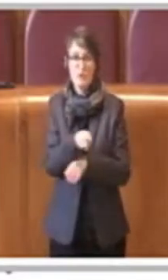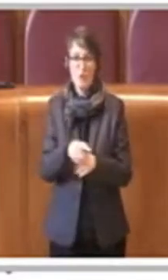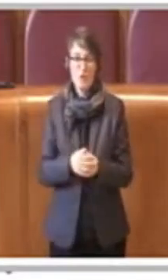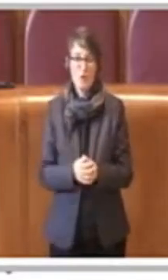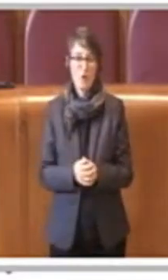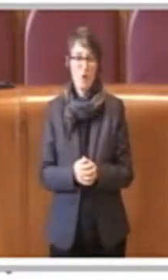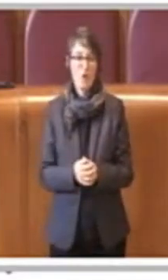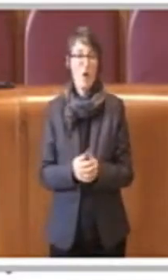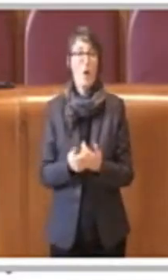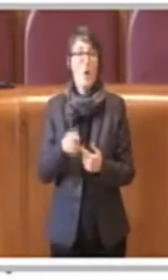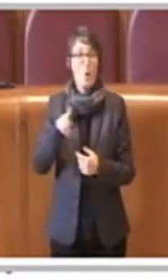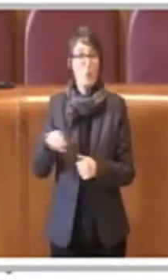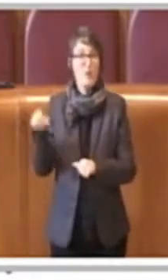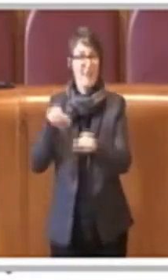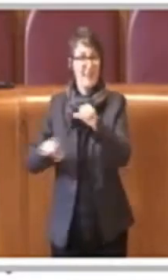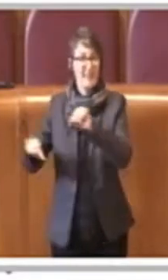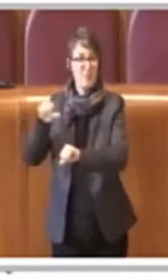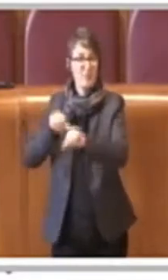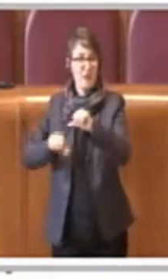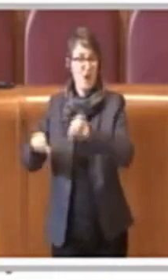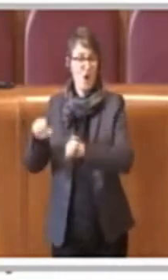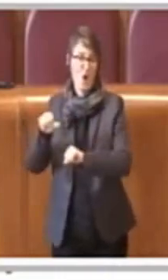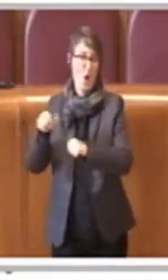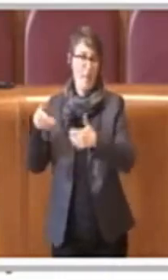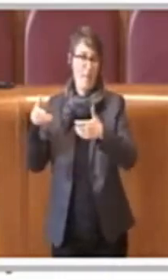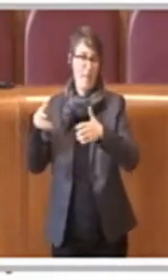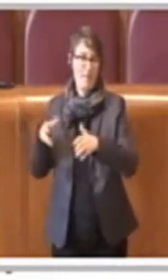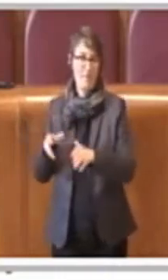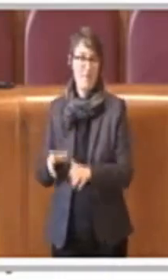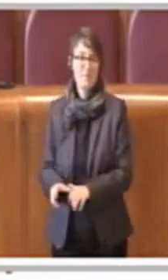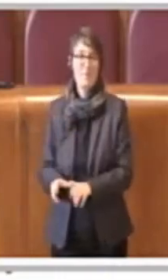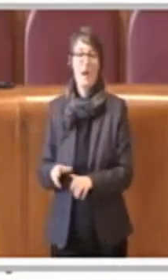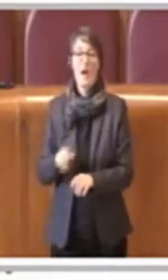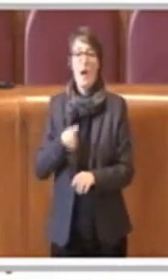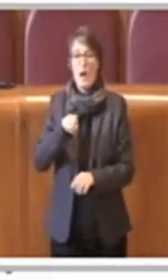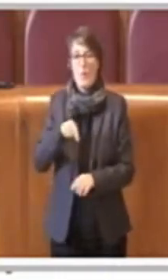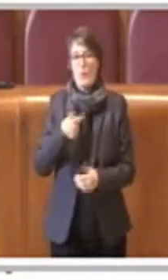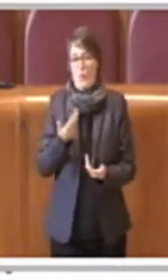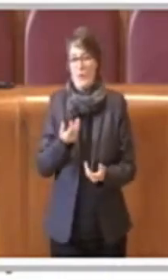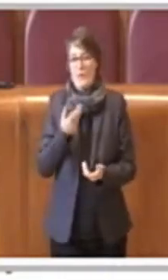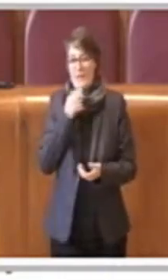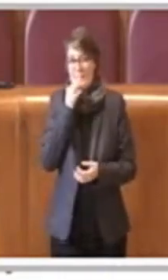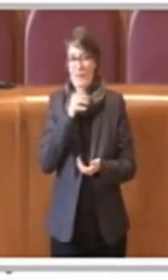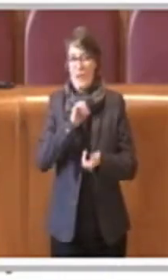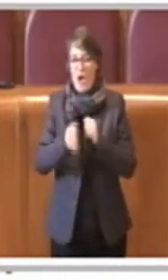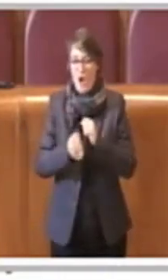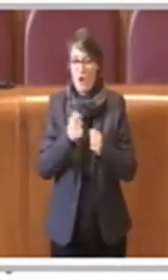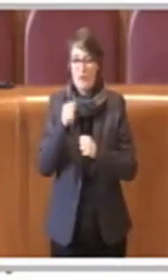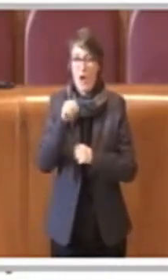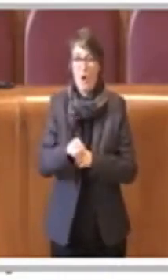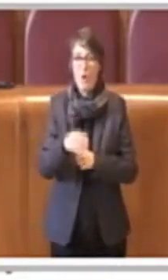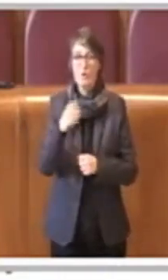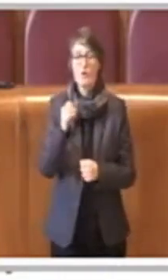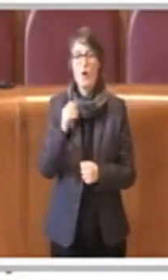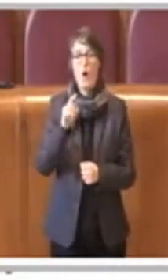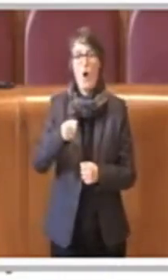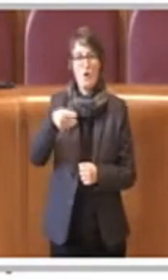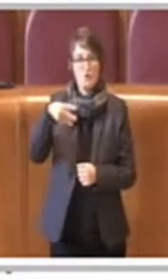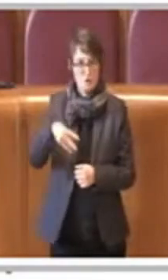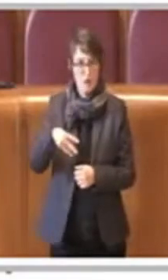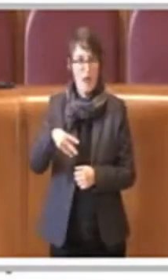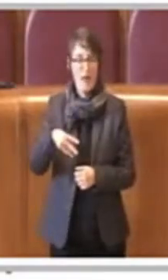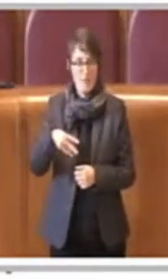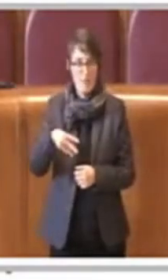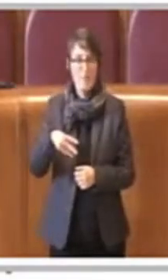pesticidi, perciò un contrasto anche all'OGM e ovviamente anche insomma cercare